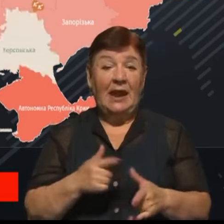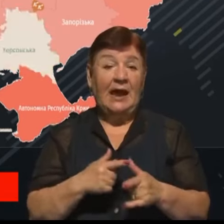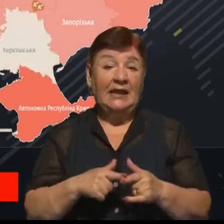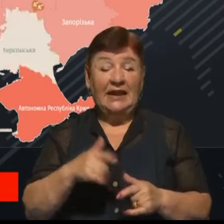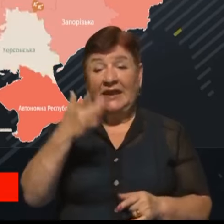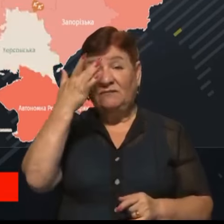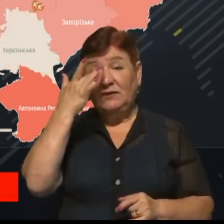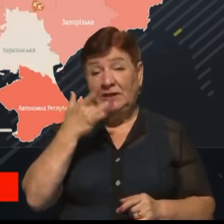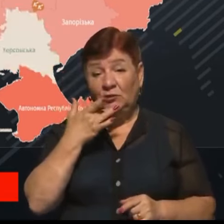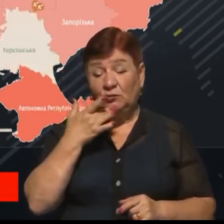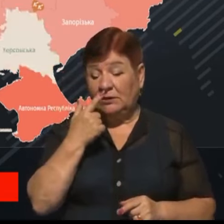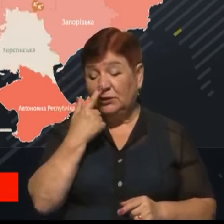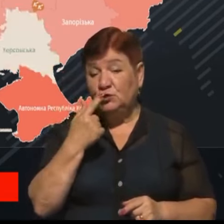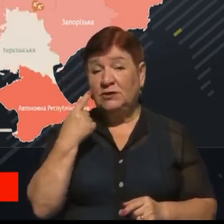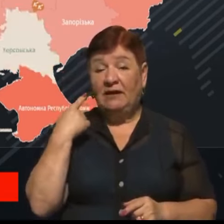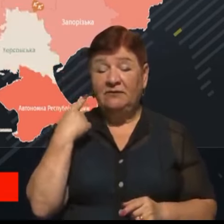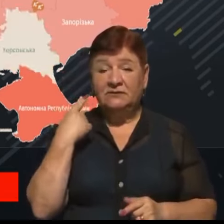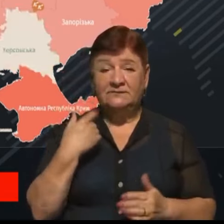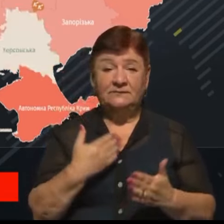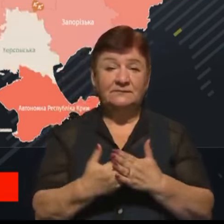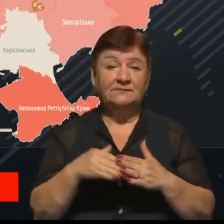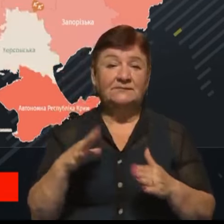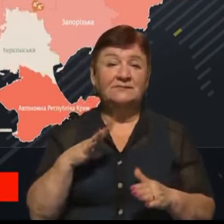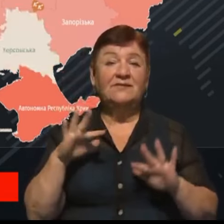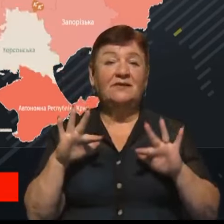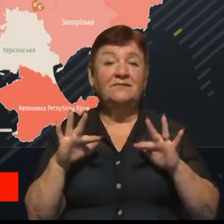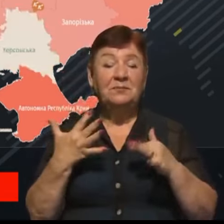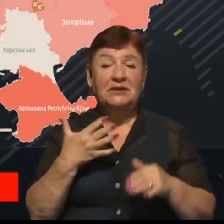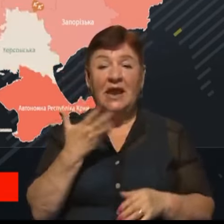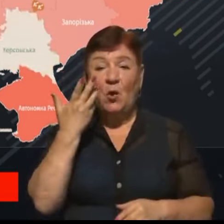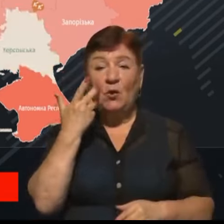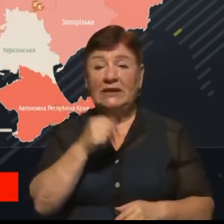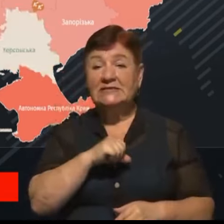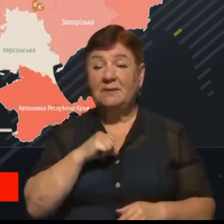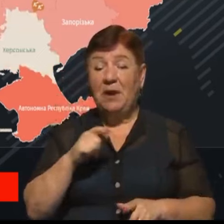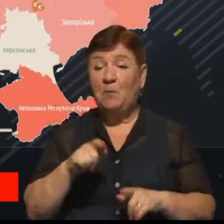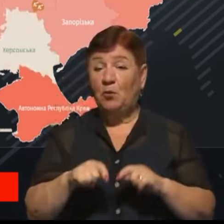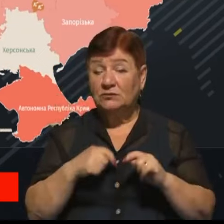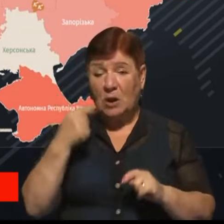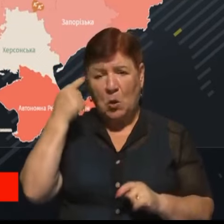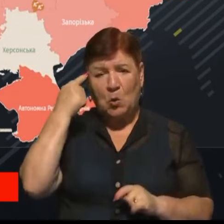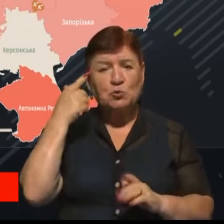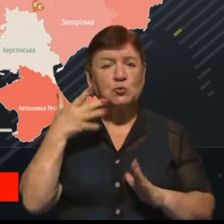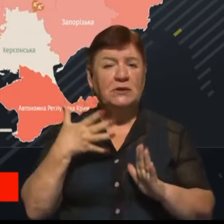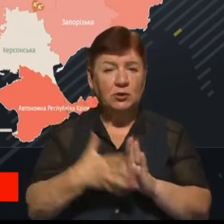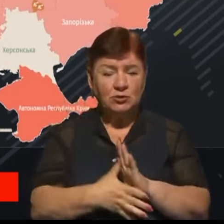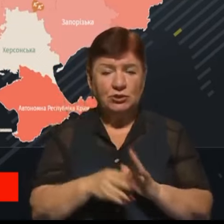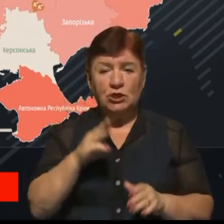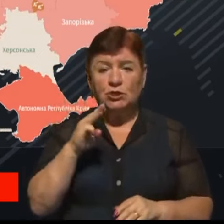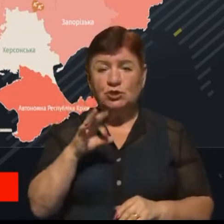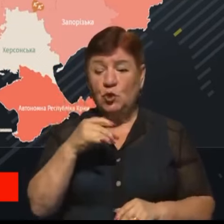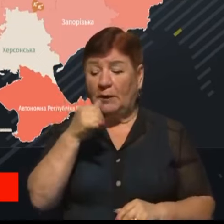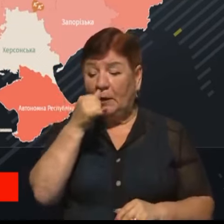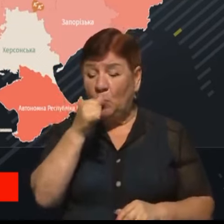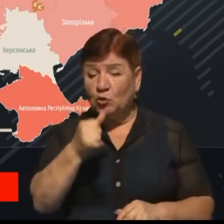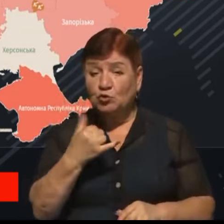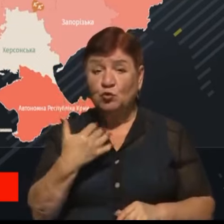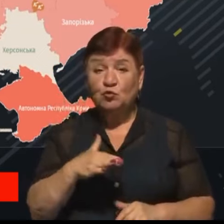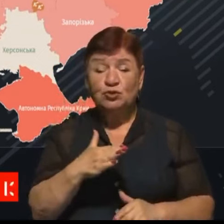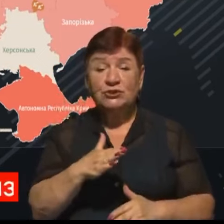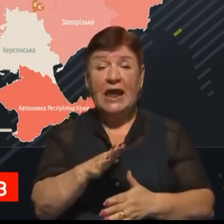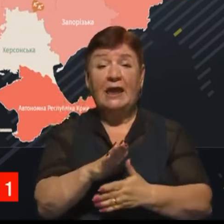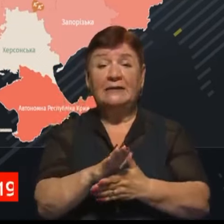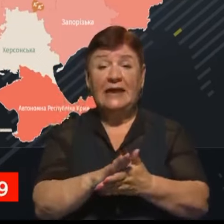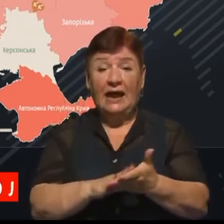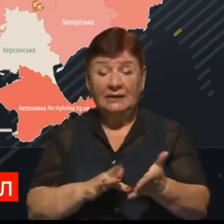влітку у нас нещодавно, наприклад, були випадки, коли самі порушники, розуміючи, що вони не можуть вже далі долати